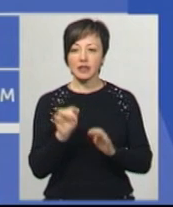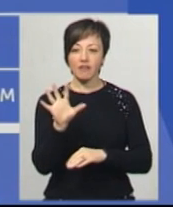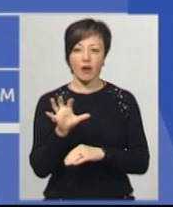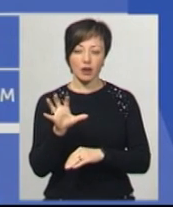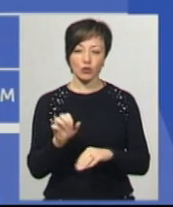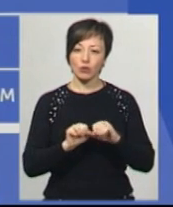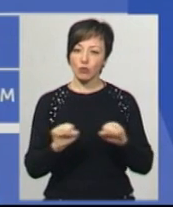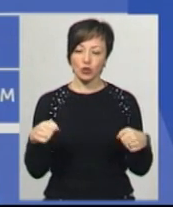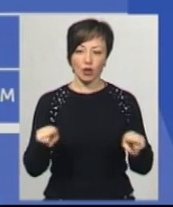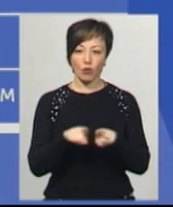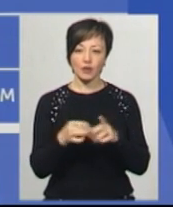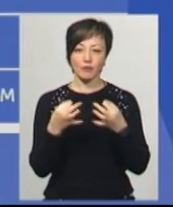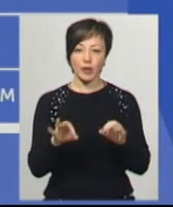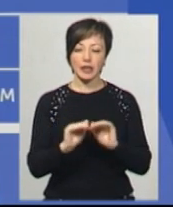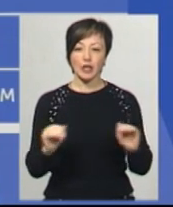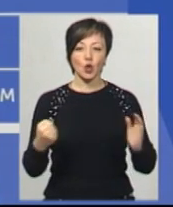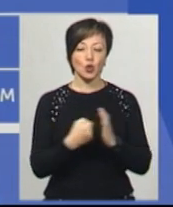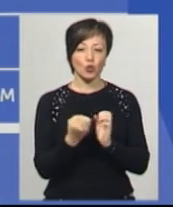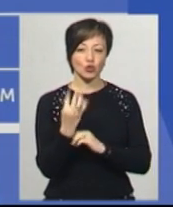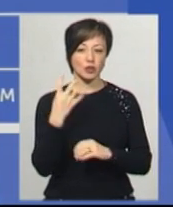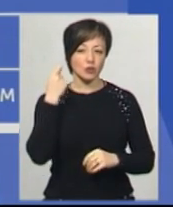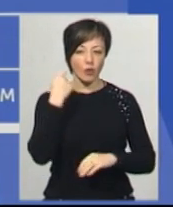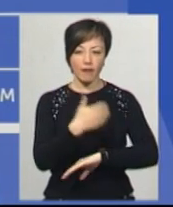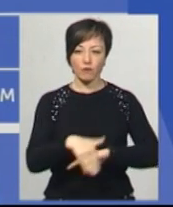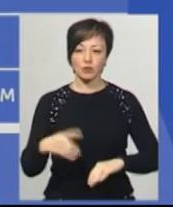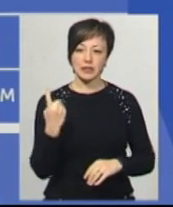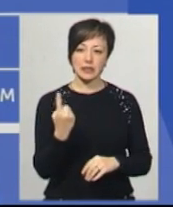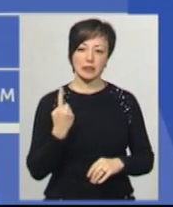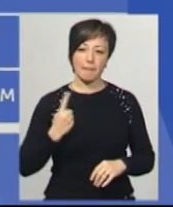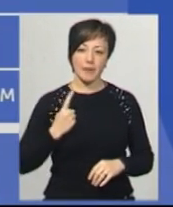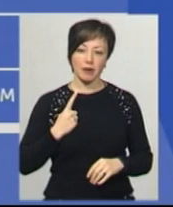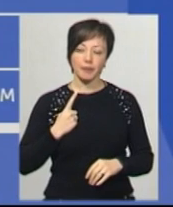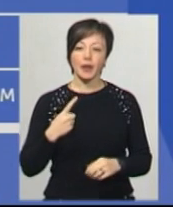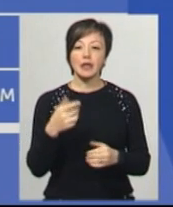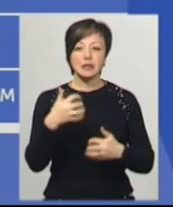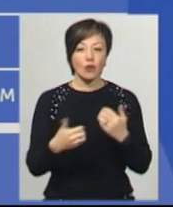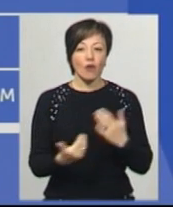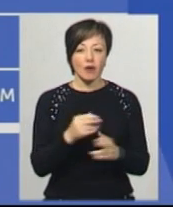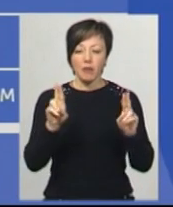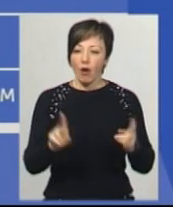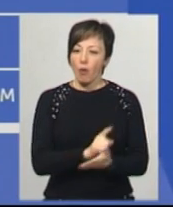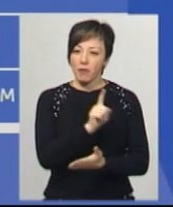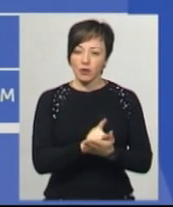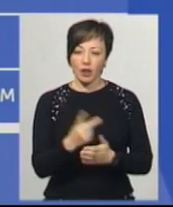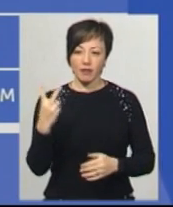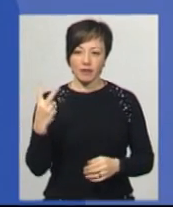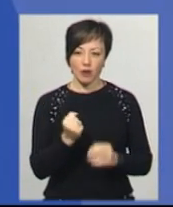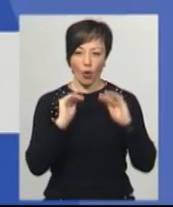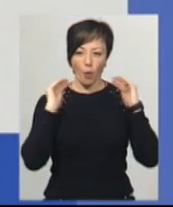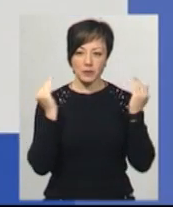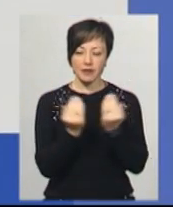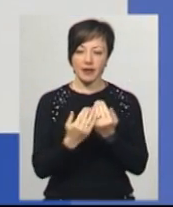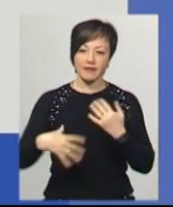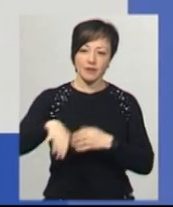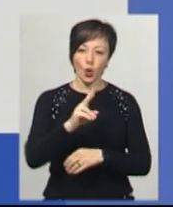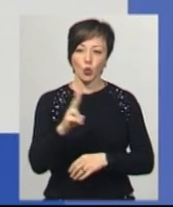Не можна також відпускати дітей до 14 років на вулицю самих. Серед нових правил і обов'язкова двотижнева обсервація для